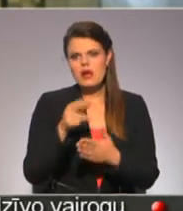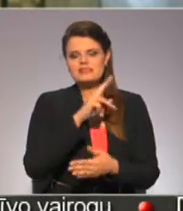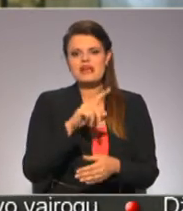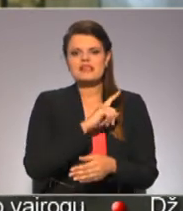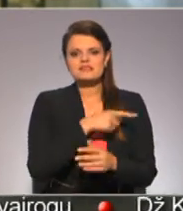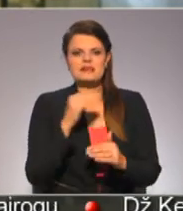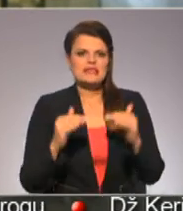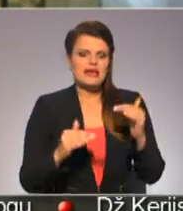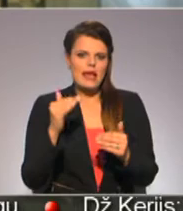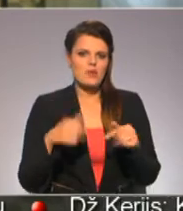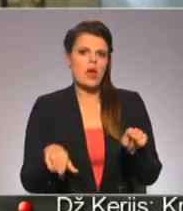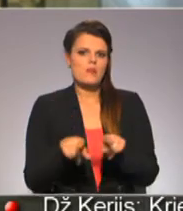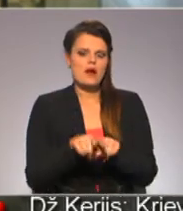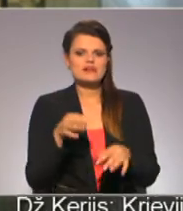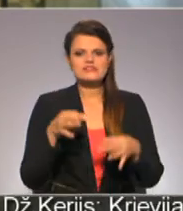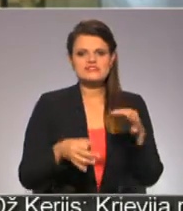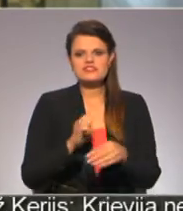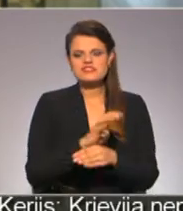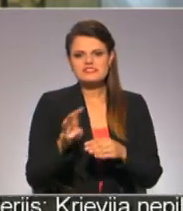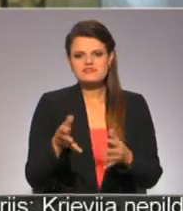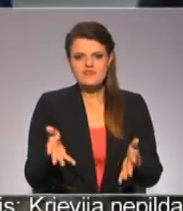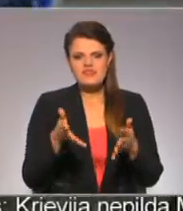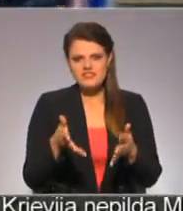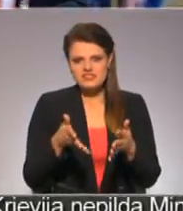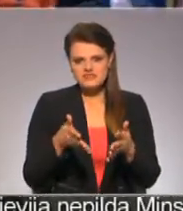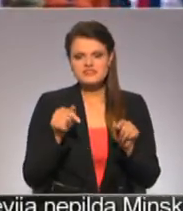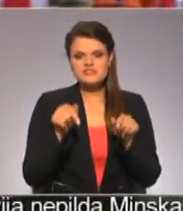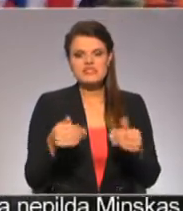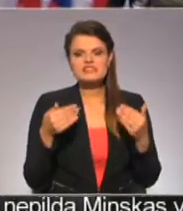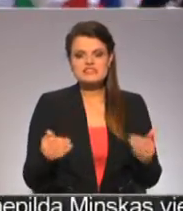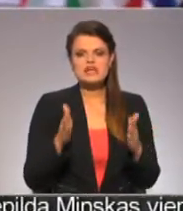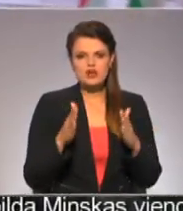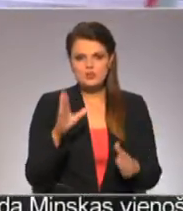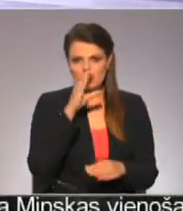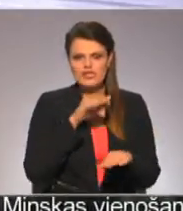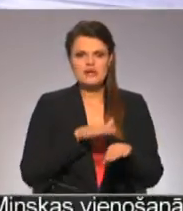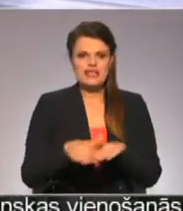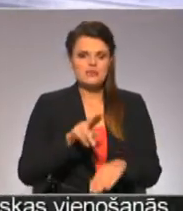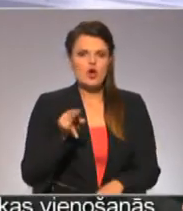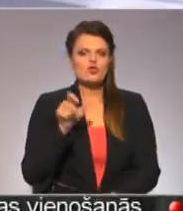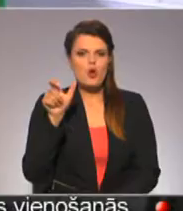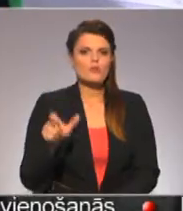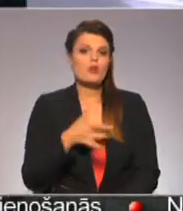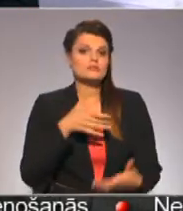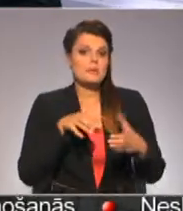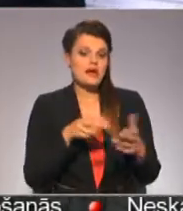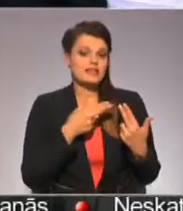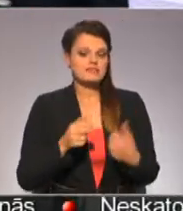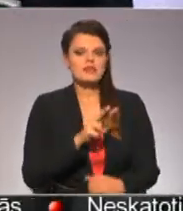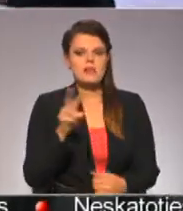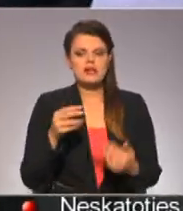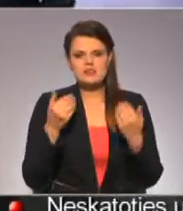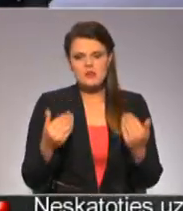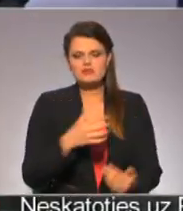regulējumu, taiskaitā tiesas sistēmas efektivitāti. Tas tagad būtu jāspēja īstenot Dombrauska pārtījas biedriem, kas ir